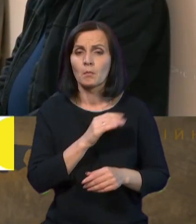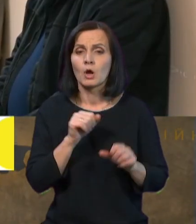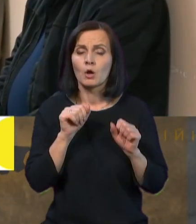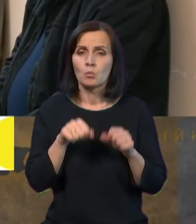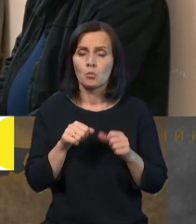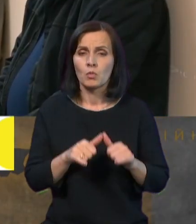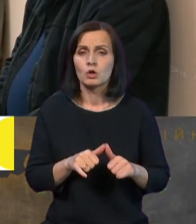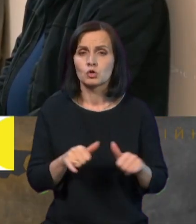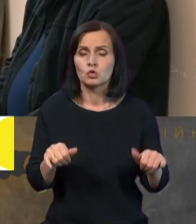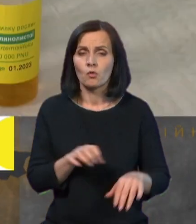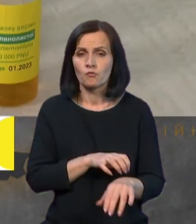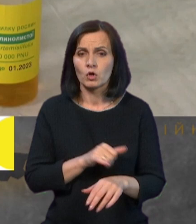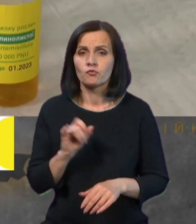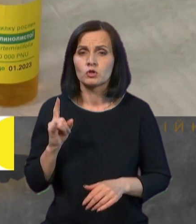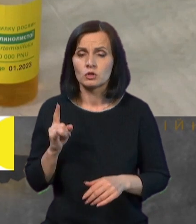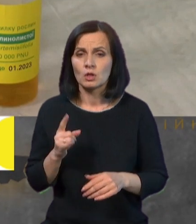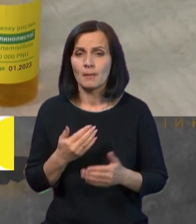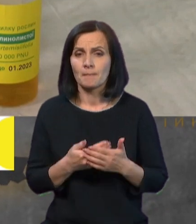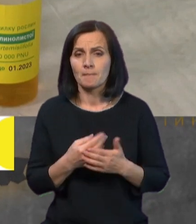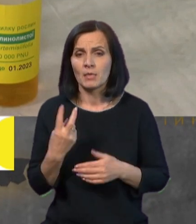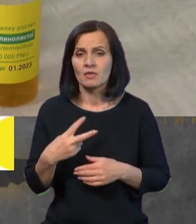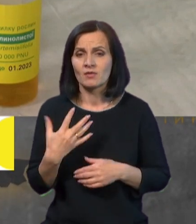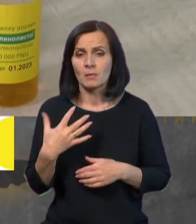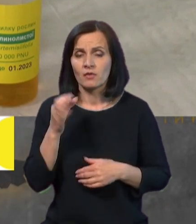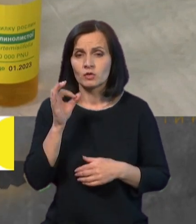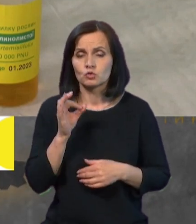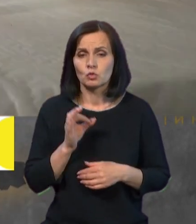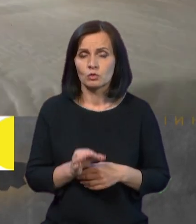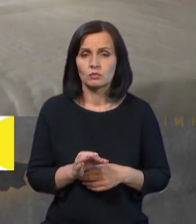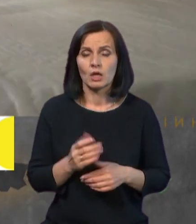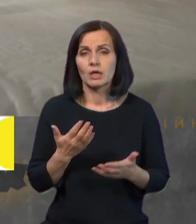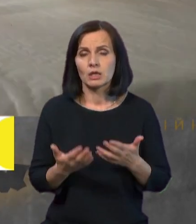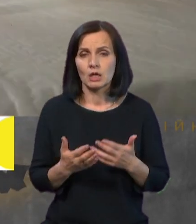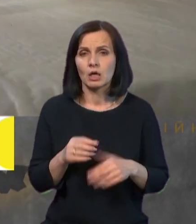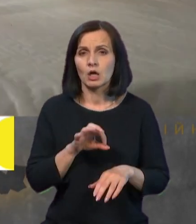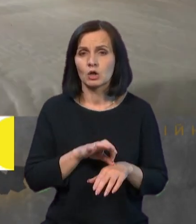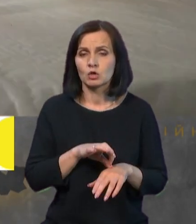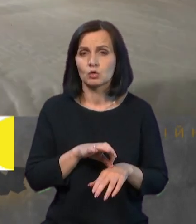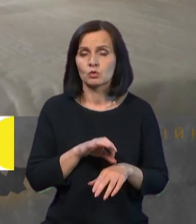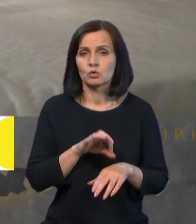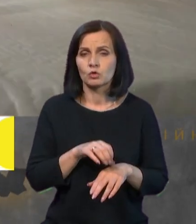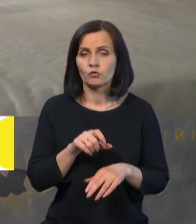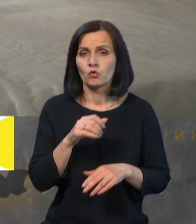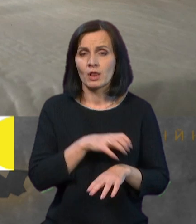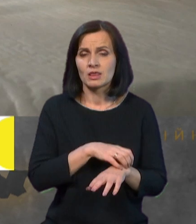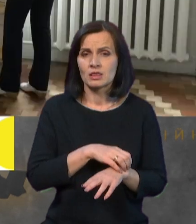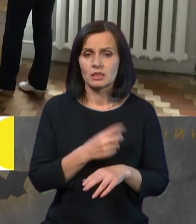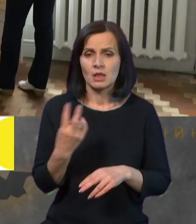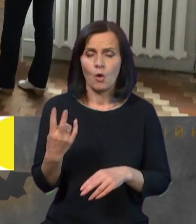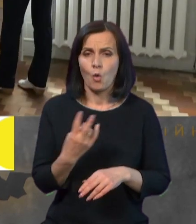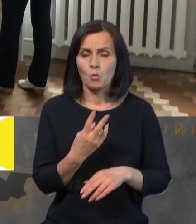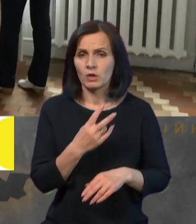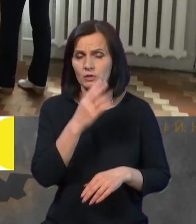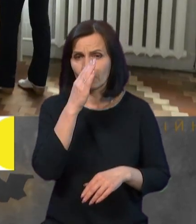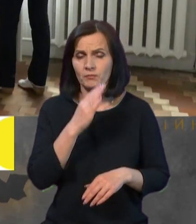розвитку алергії в дитини – близько 25%. Якщо хворі на алергію обидва